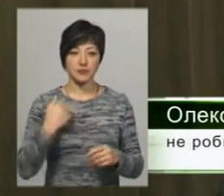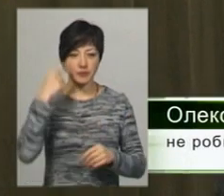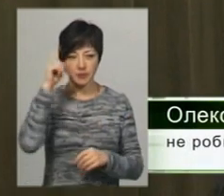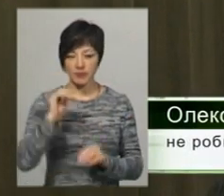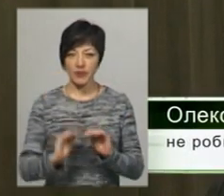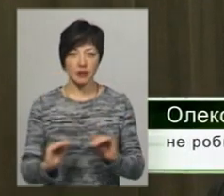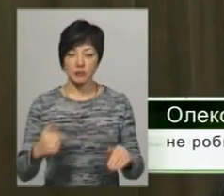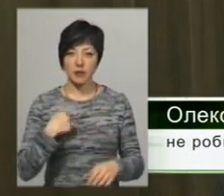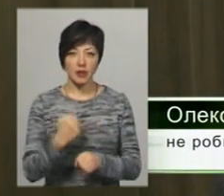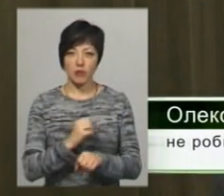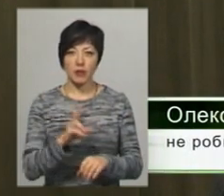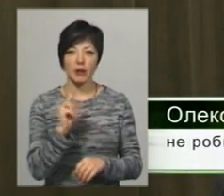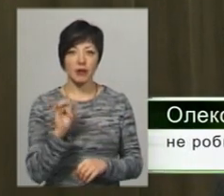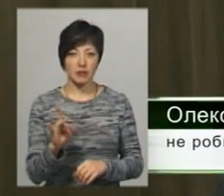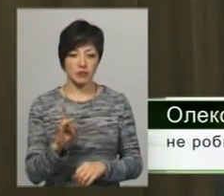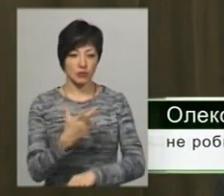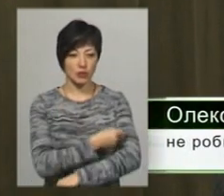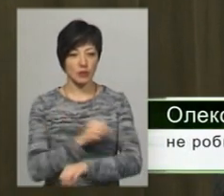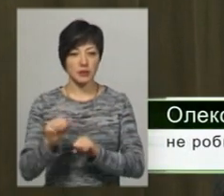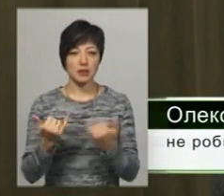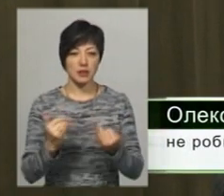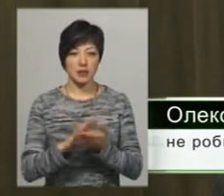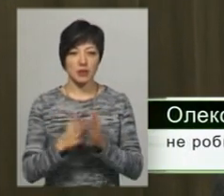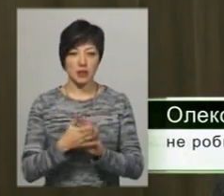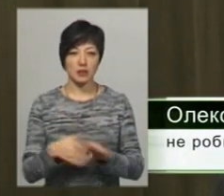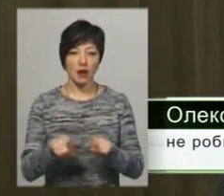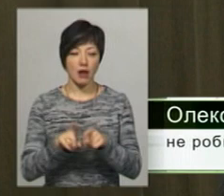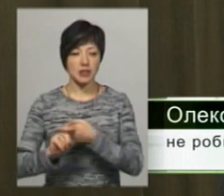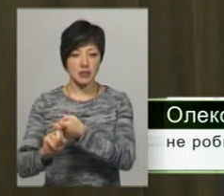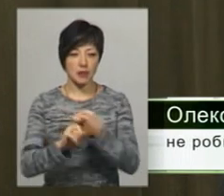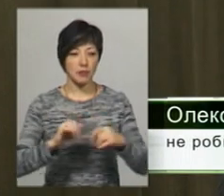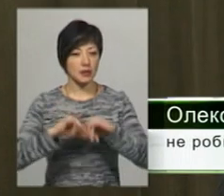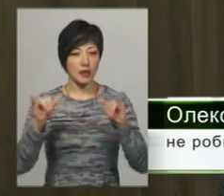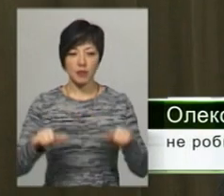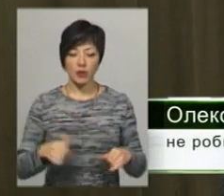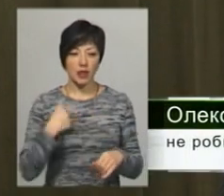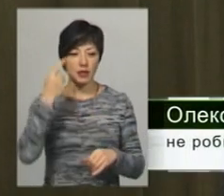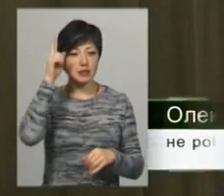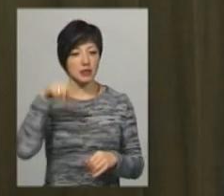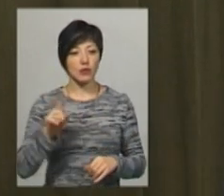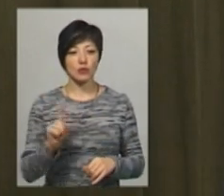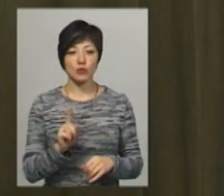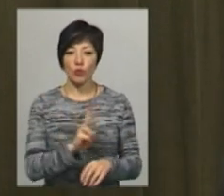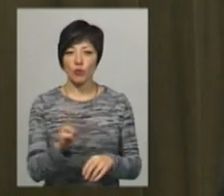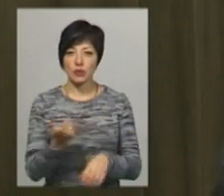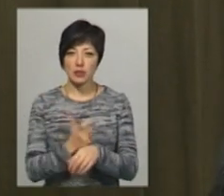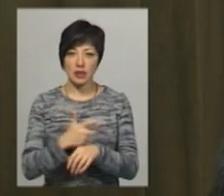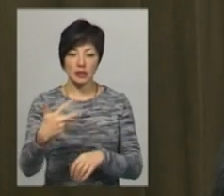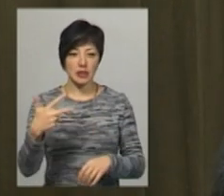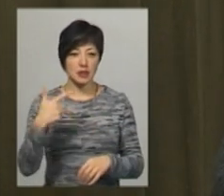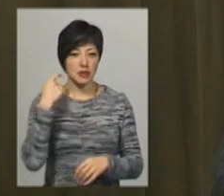дитинстві мені не робили щеплень від кору. І зараз така ситуація з епідемією. І я знаю, що тим, кому за 30,